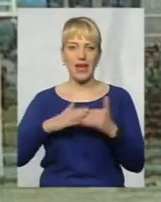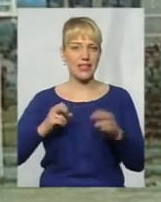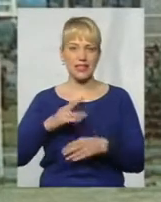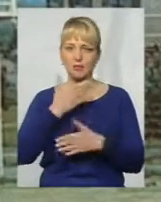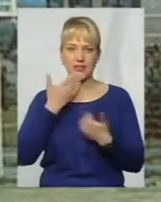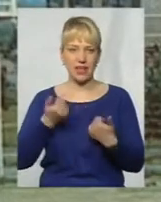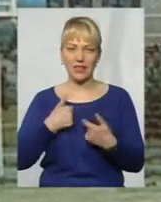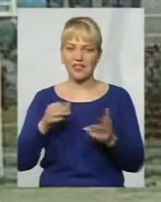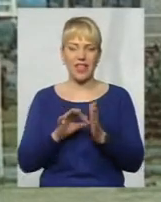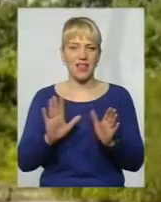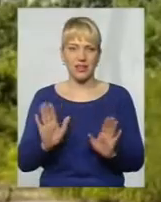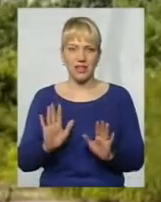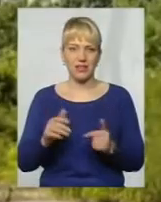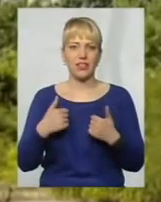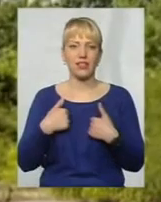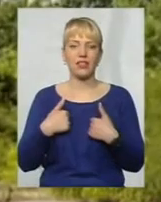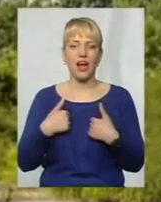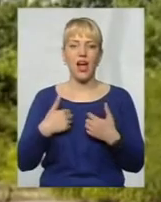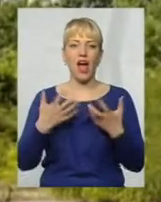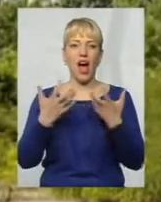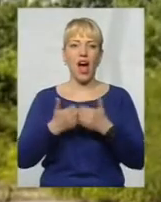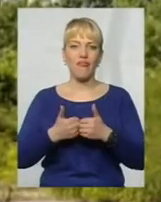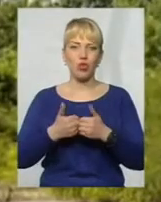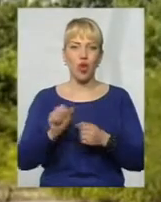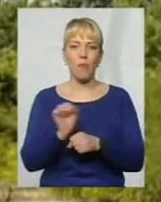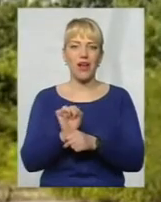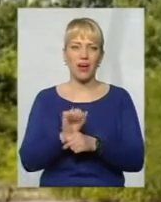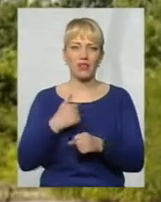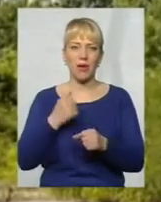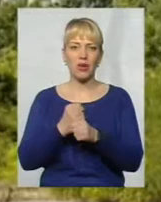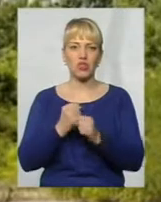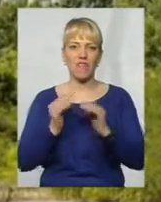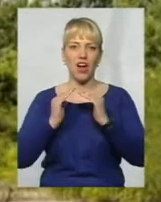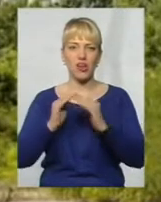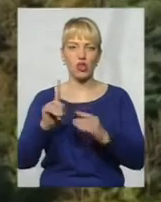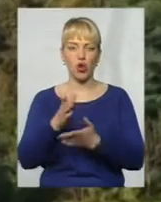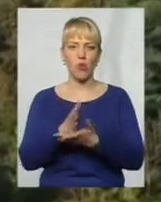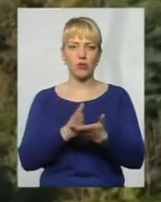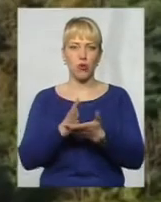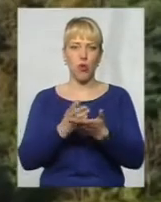не енергетик я, я сам автомеханік, і працював в той гаражі, який обслуговував атомністанцію.